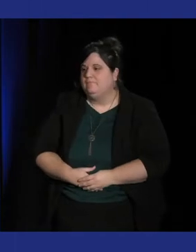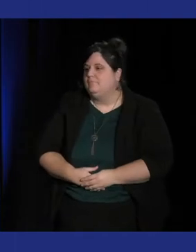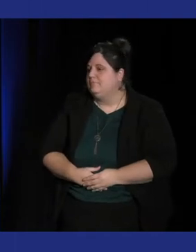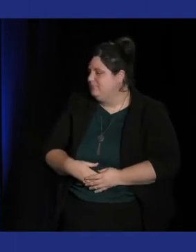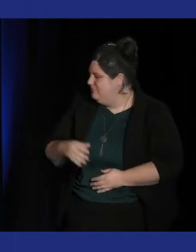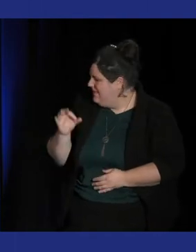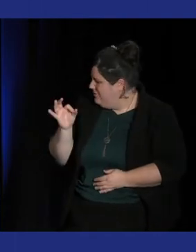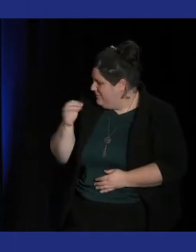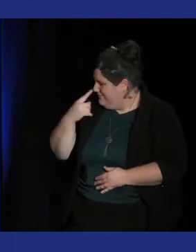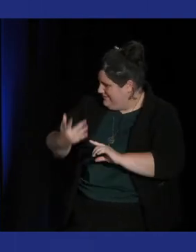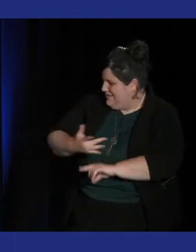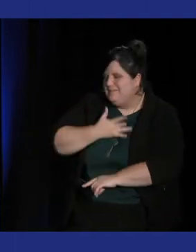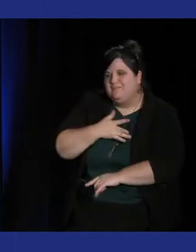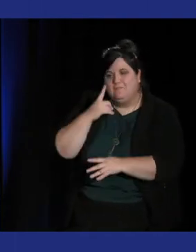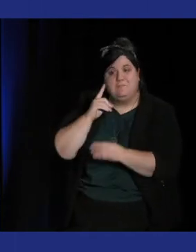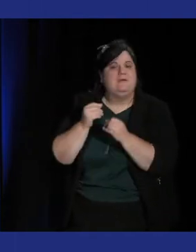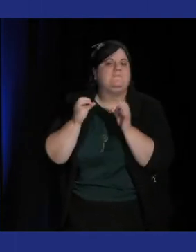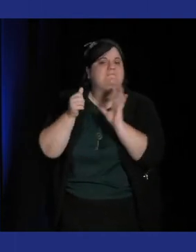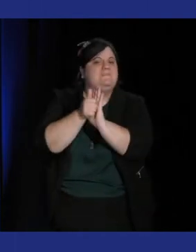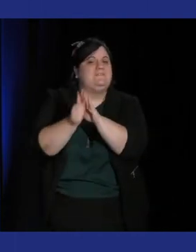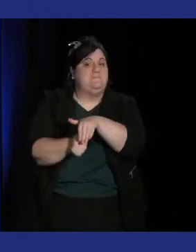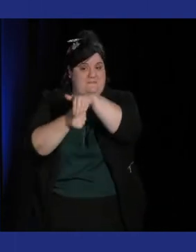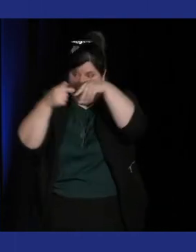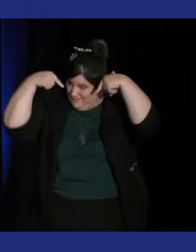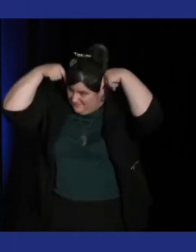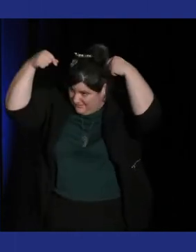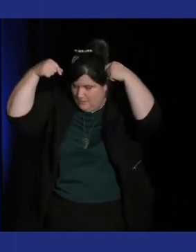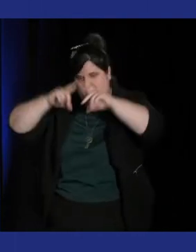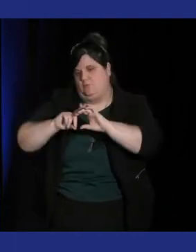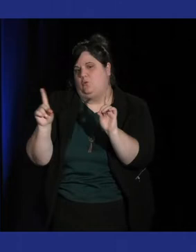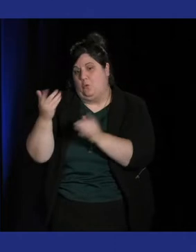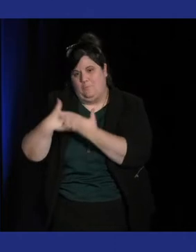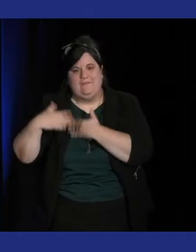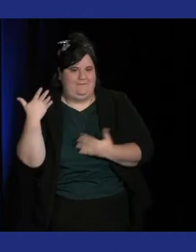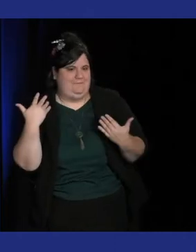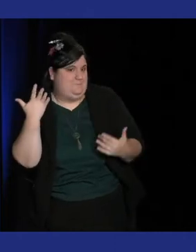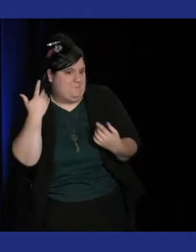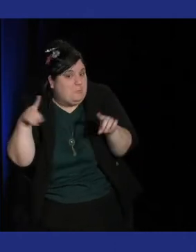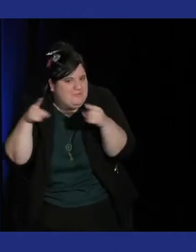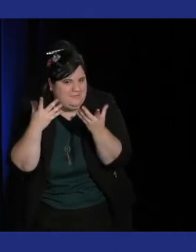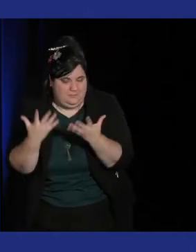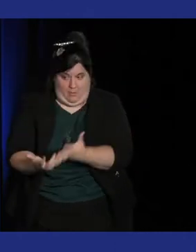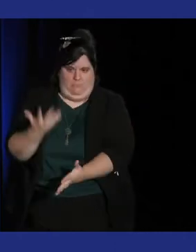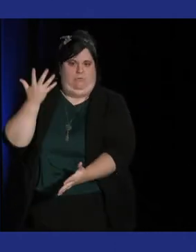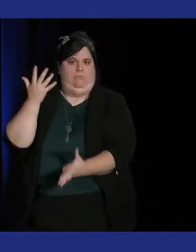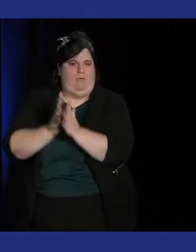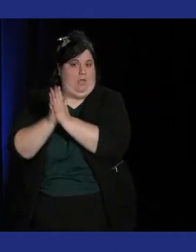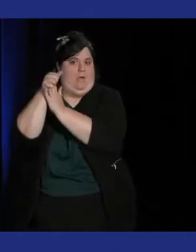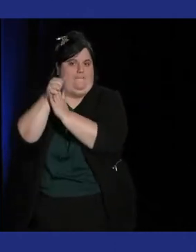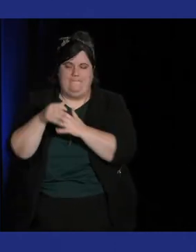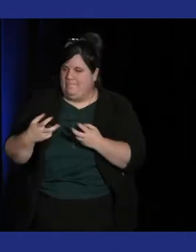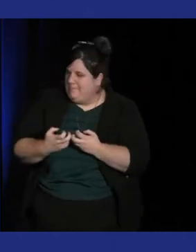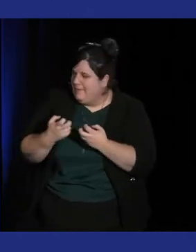lesquelles la musique devient le personnage principal finalement on se rappelle de Parapas the Rapper aussi parce qu'il y avait cette